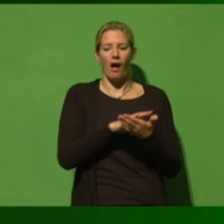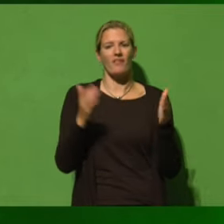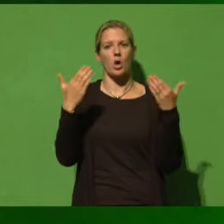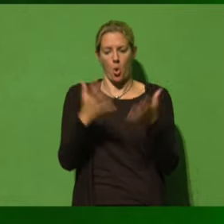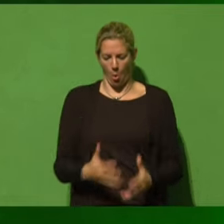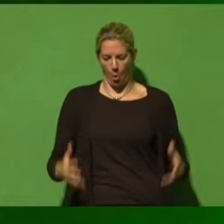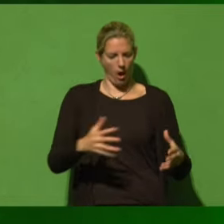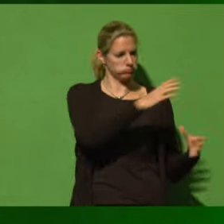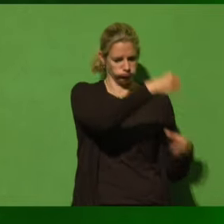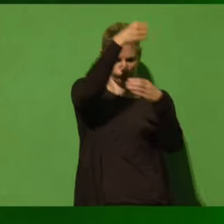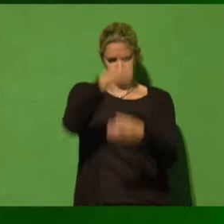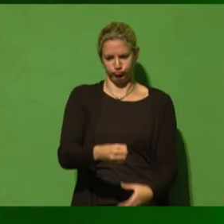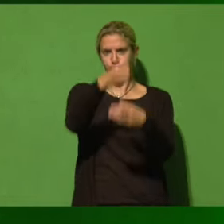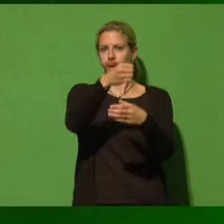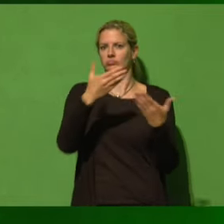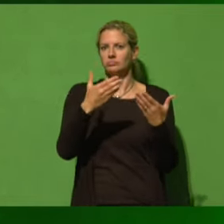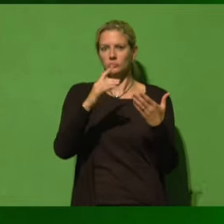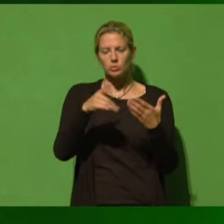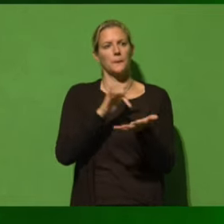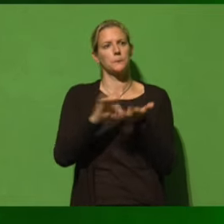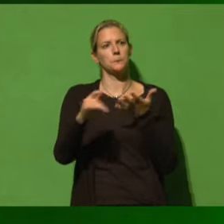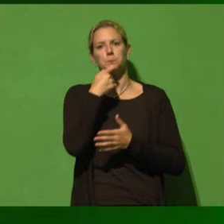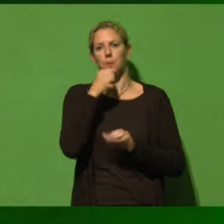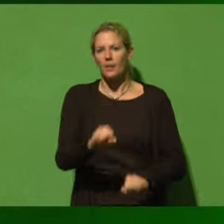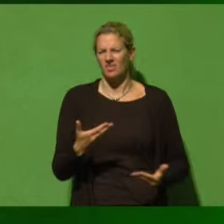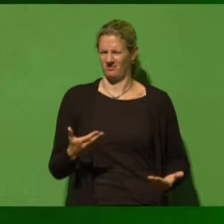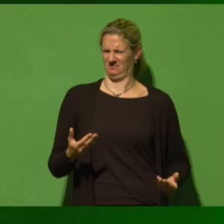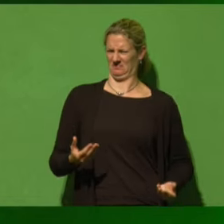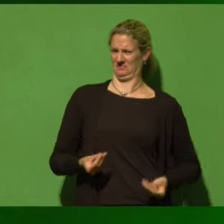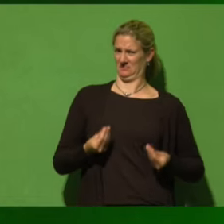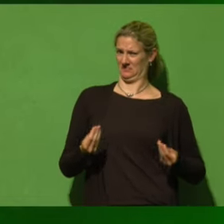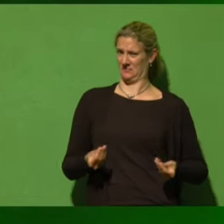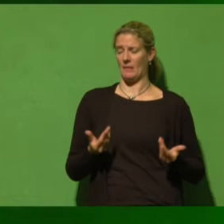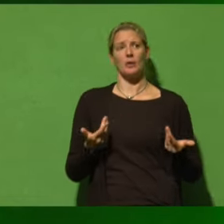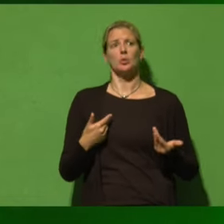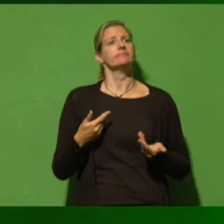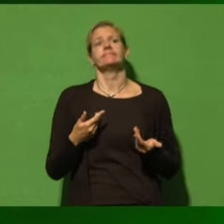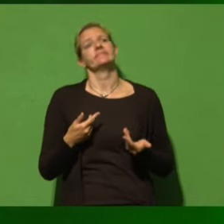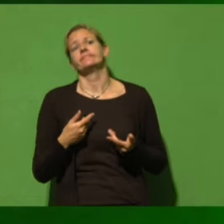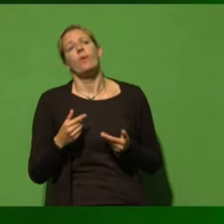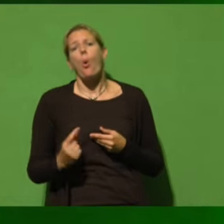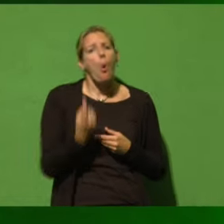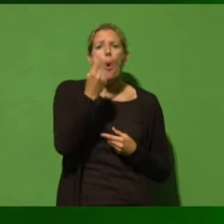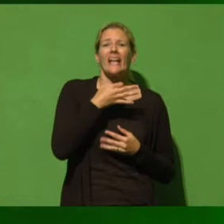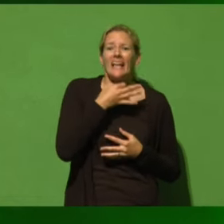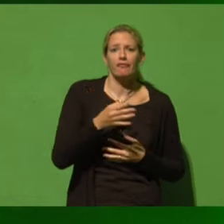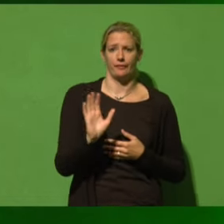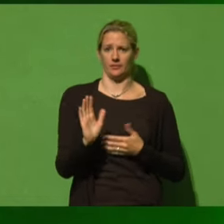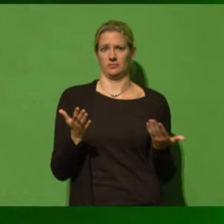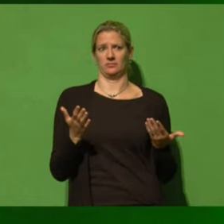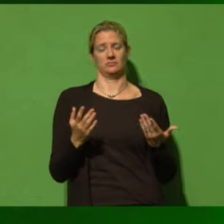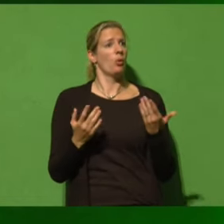und dadurch desinfizierst das und dann danach kann man es essen. Das ist jetzt nicht richtig tödlich, es ist auch nicht extrem